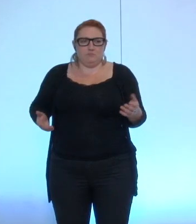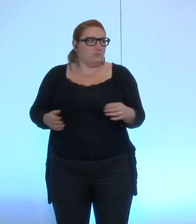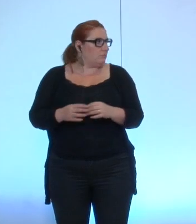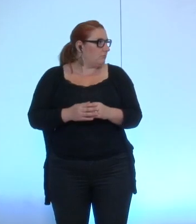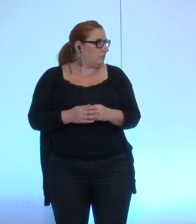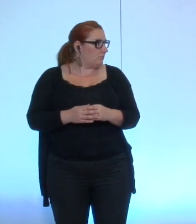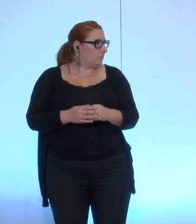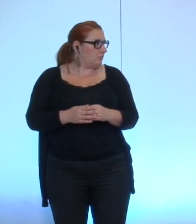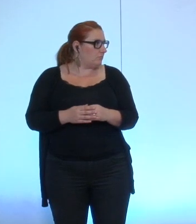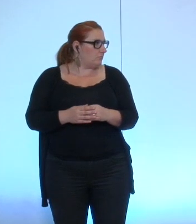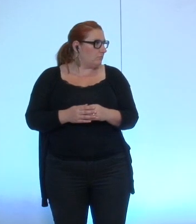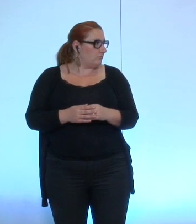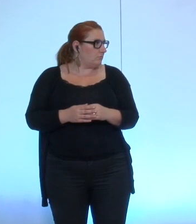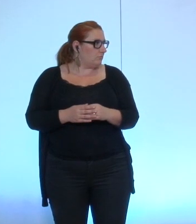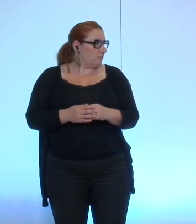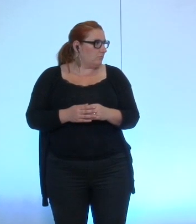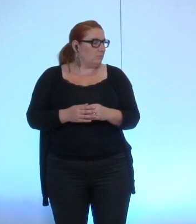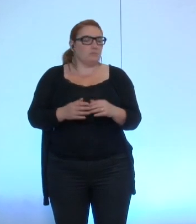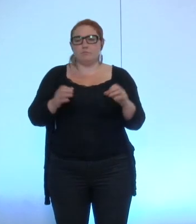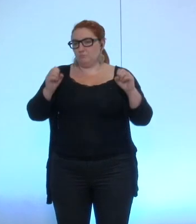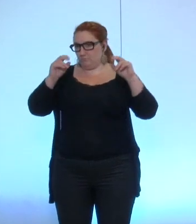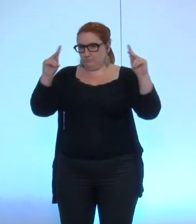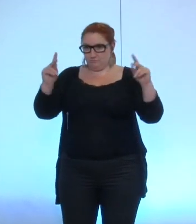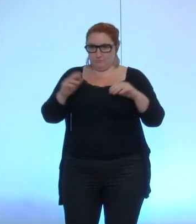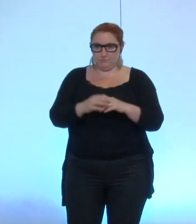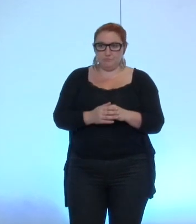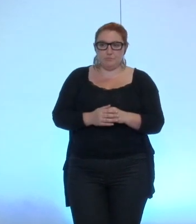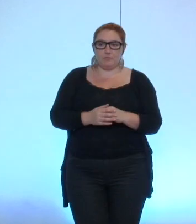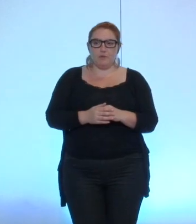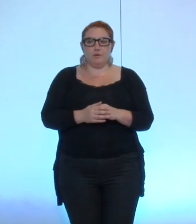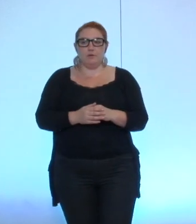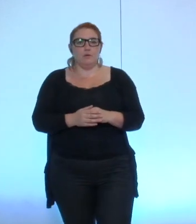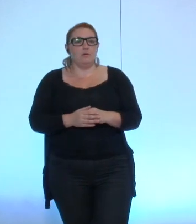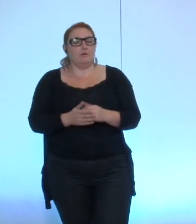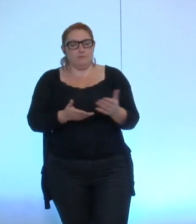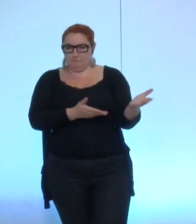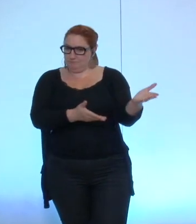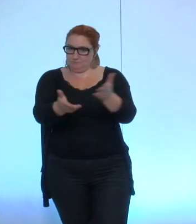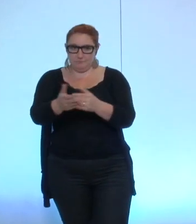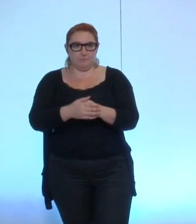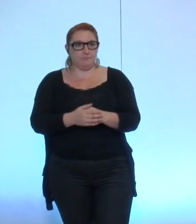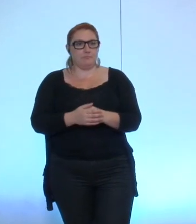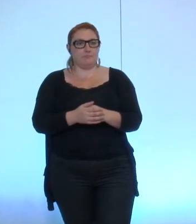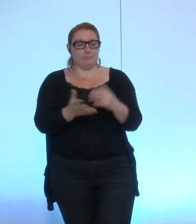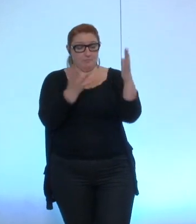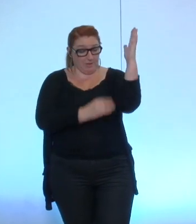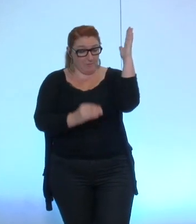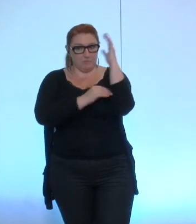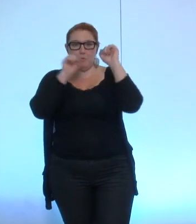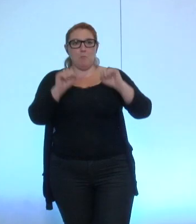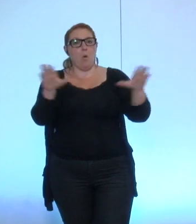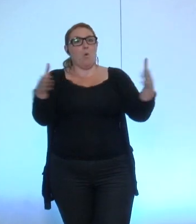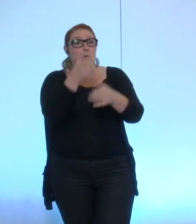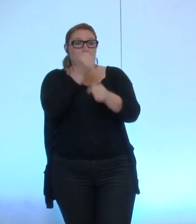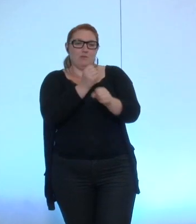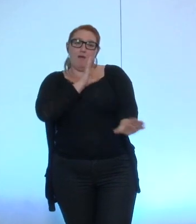allons-y voici un amendement que sans doute il aurait pu être intégré dans le groupe de travail